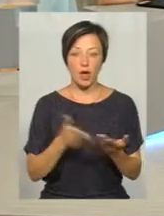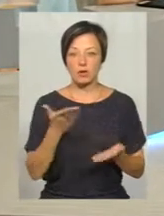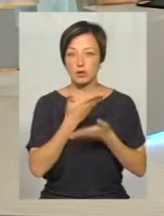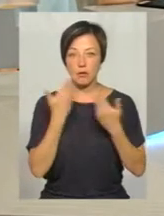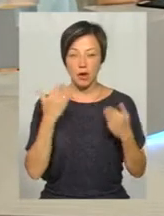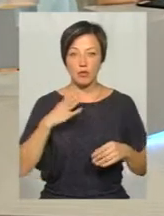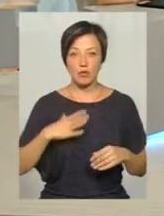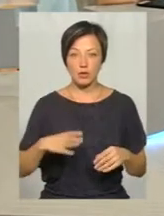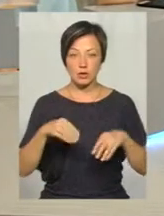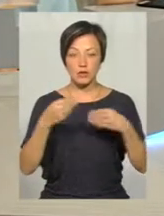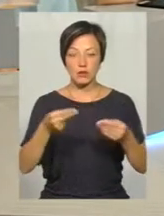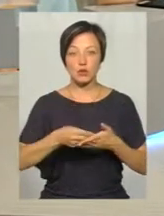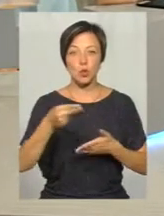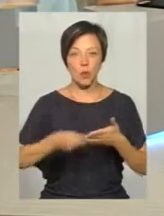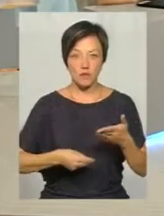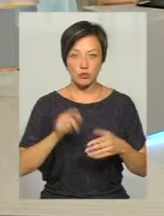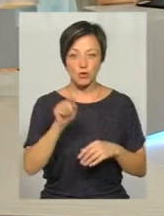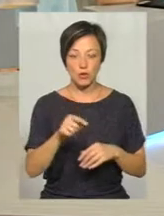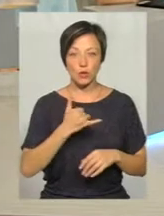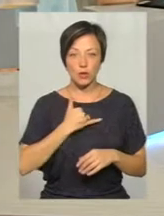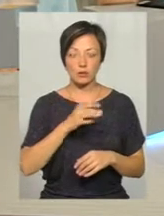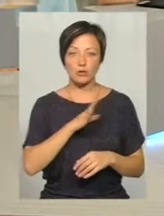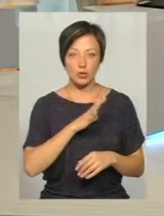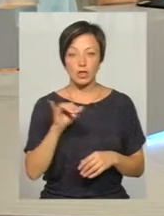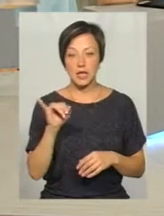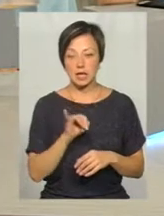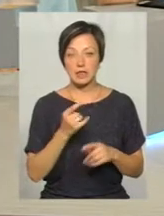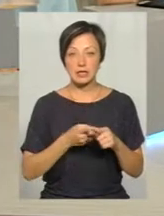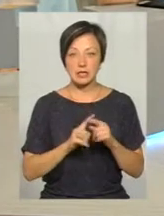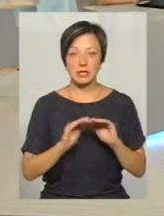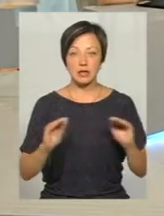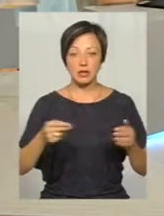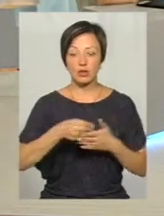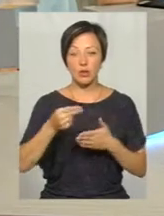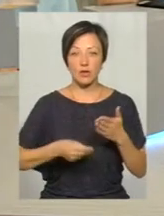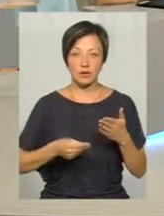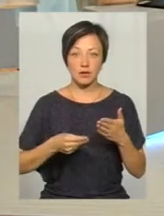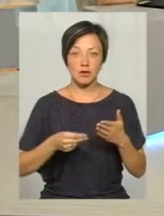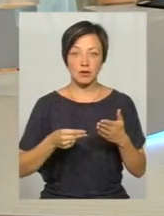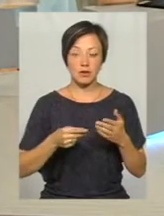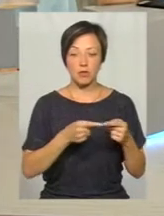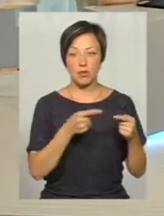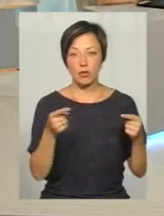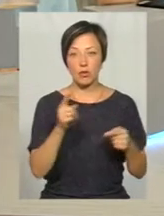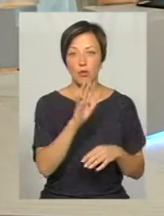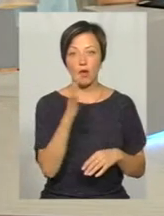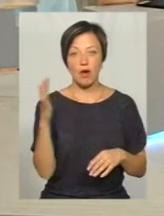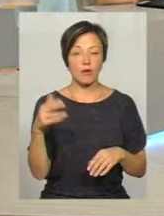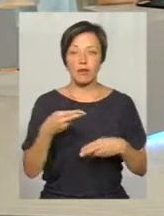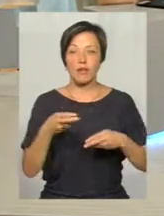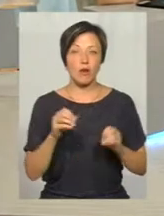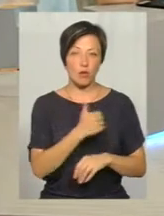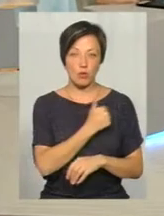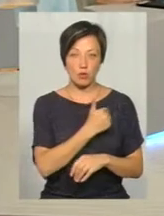немає, ми мусимо видати їм довідку, що вони в нас були. І ось ці підлітки з цією довідкою протязі гуляють де хочуть.